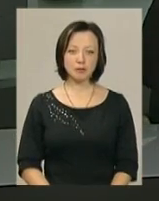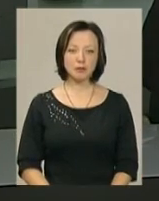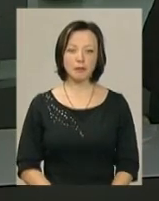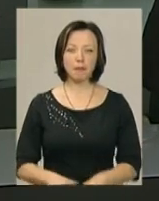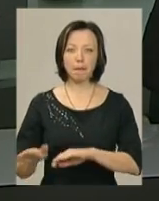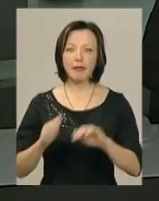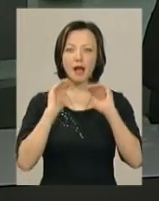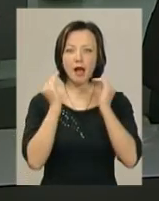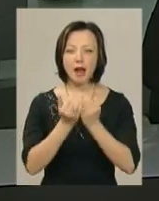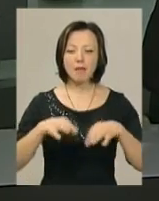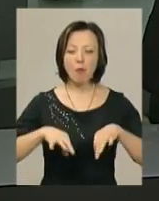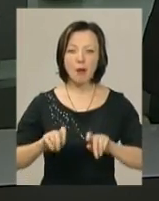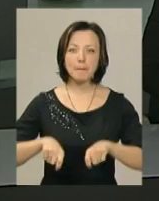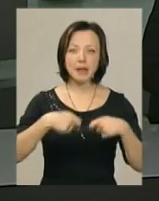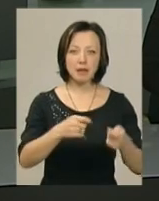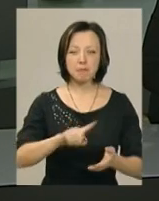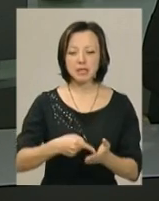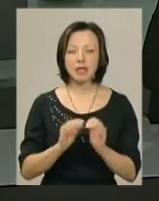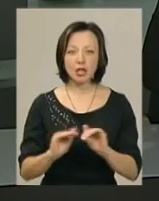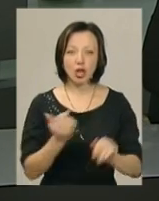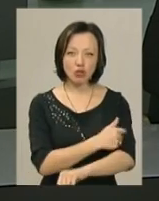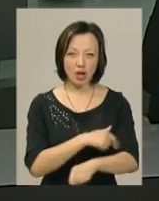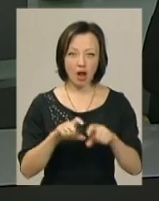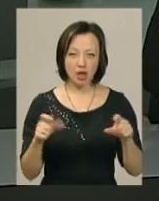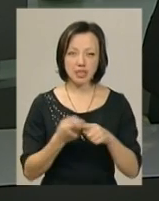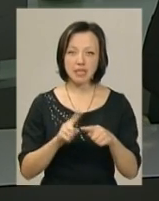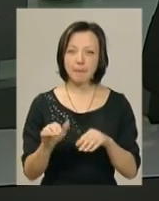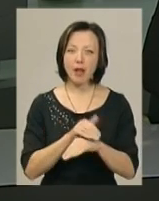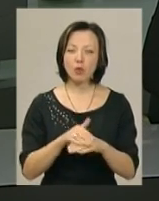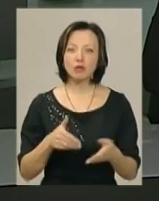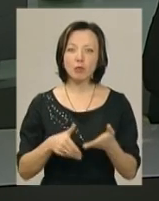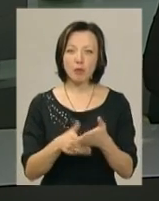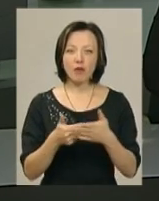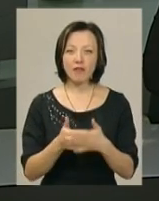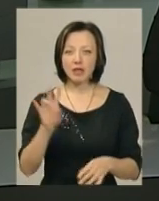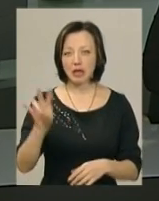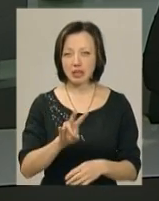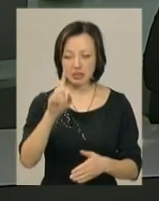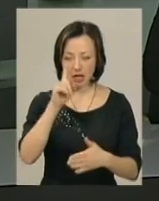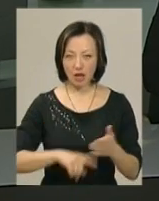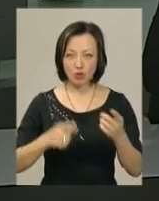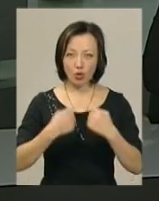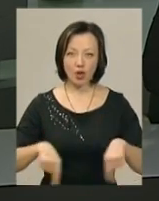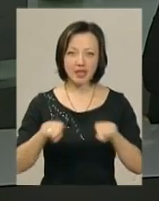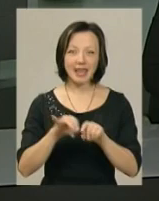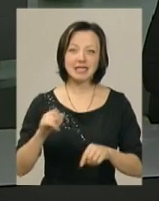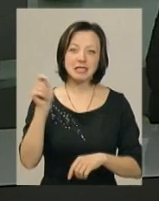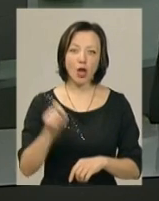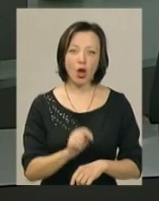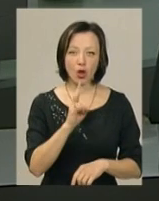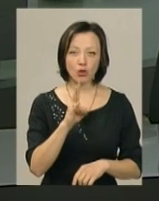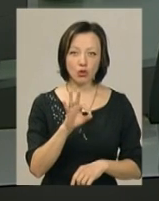Реанімобіль передали Хмельницькій міській дитячій лікарні. Це благодійна допомога від християнської організації з Норвегії.